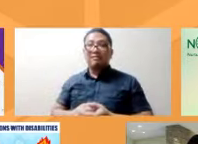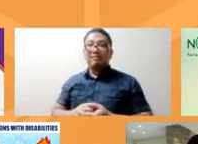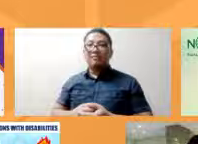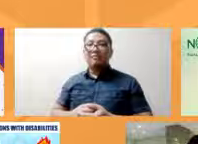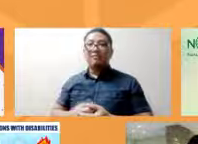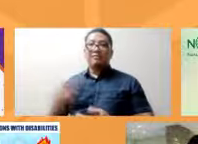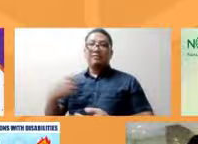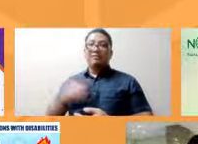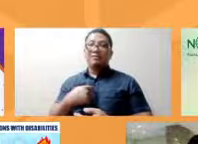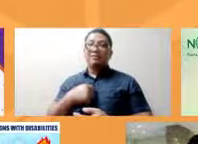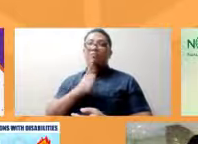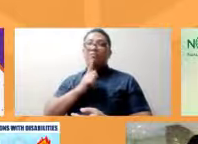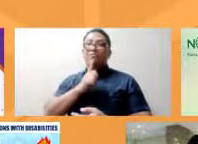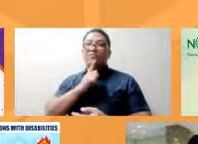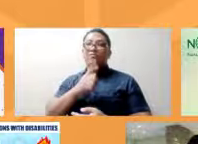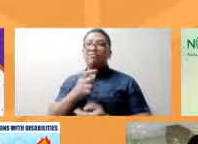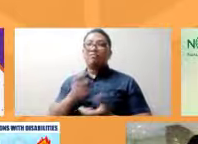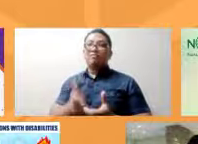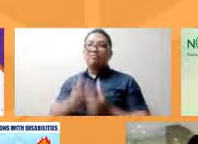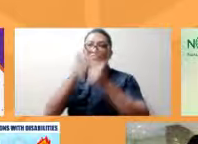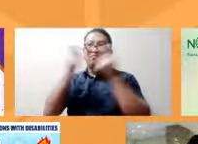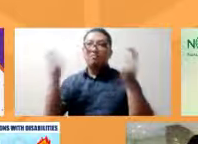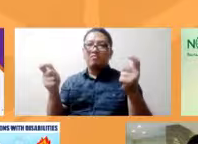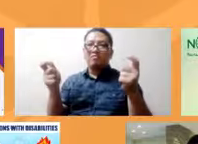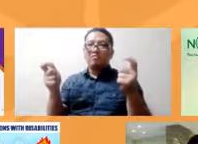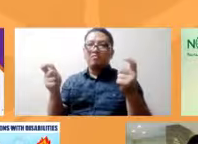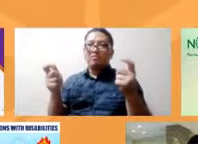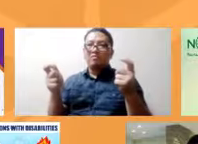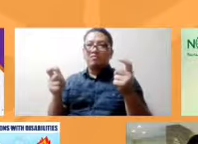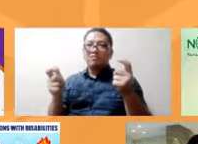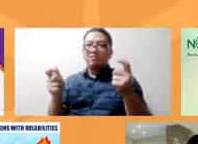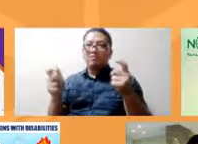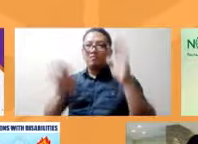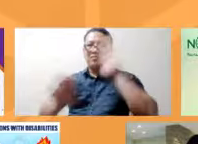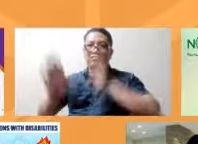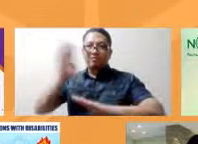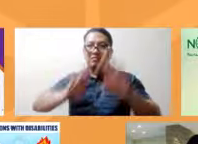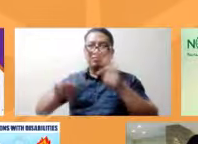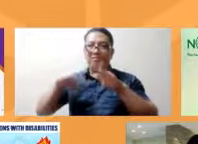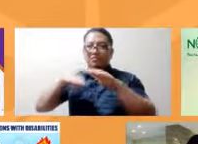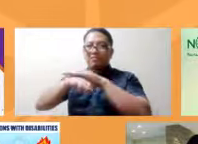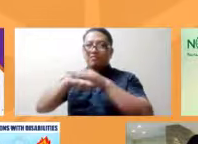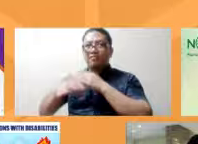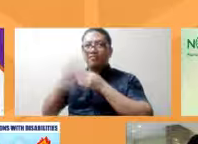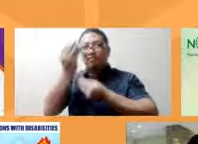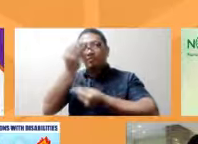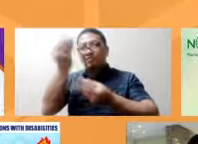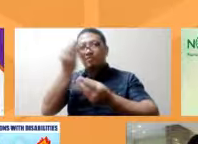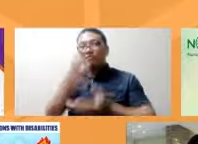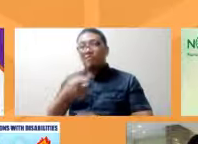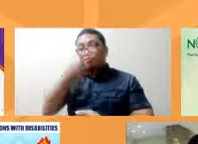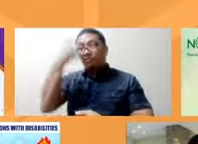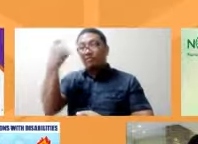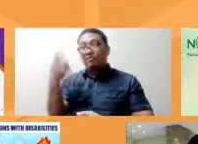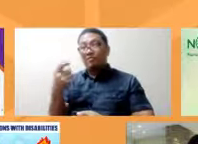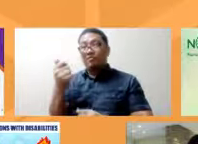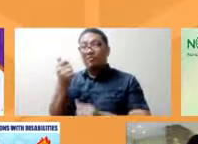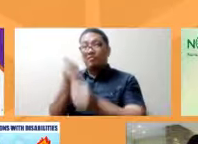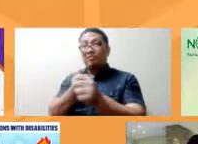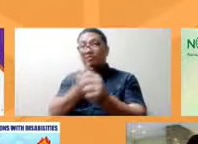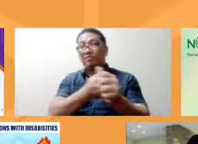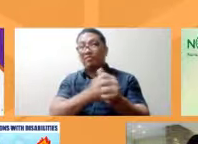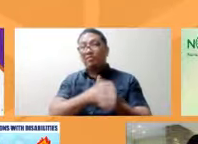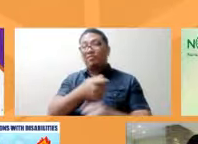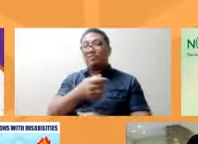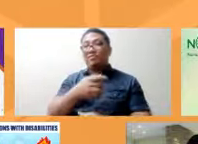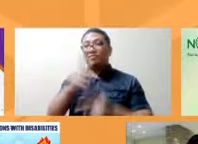talaga nagkakaroon ng malaking problema sa pag access ng information dahil bawat citizen po